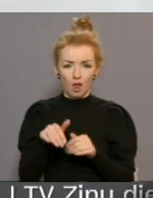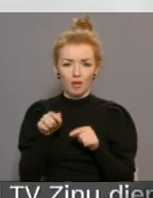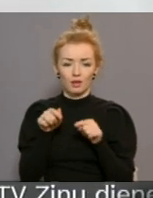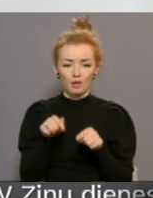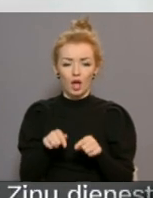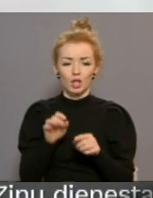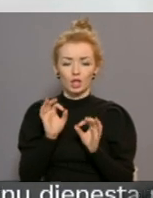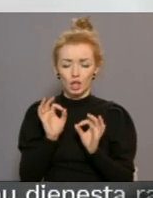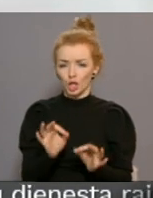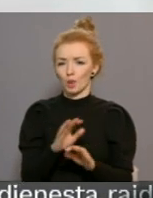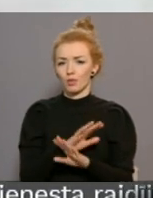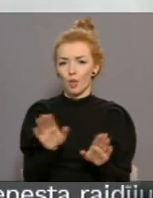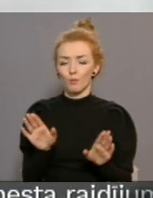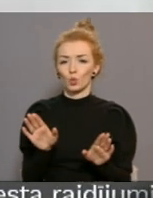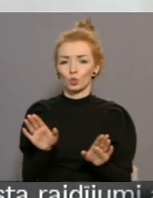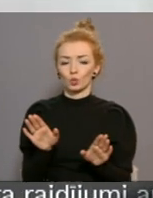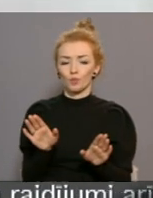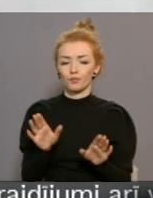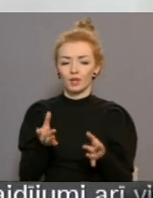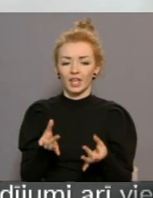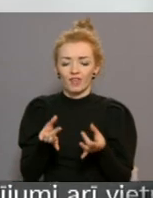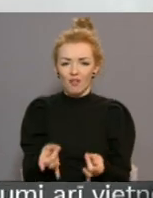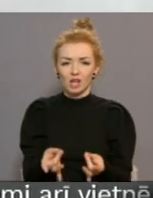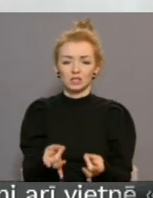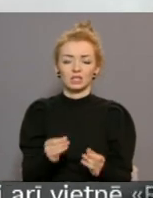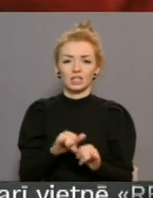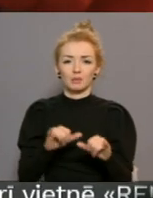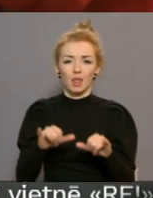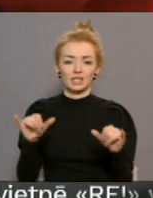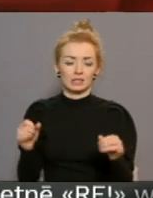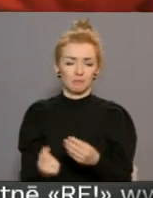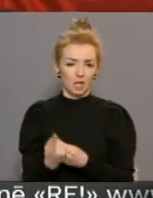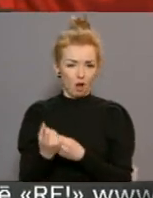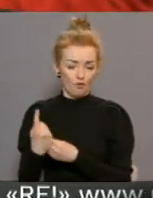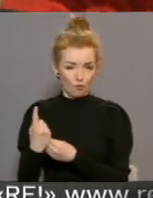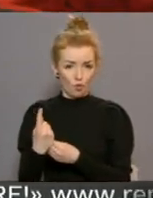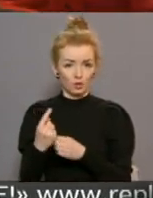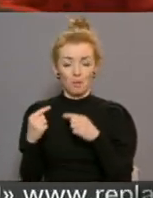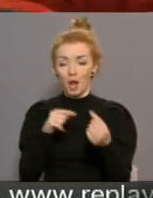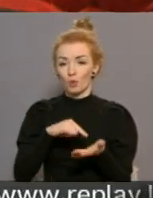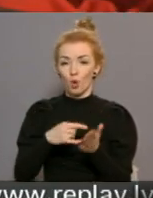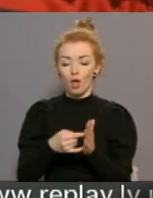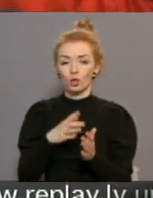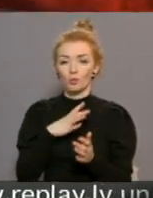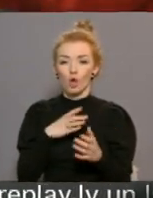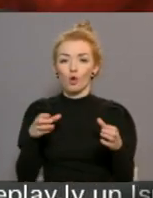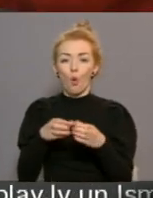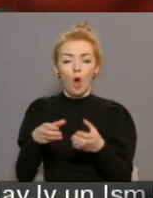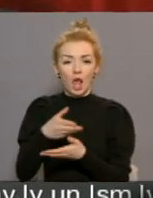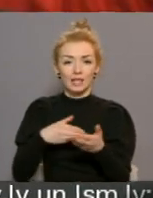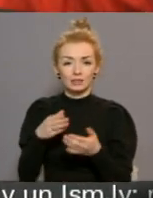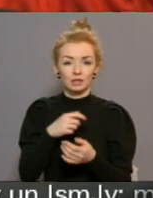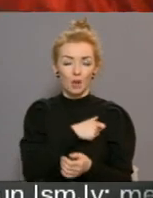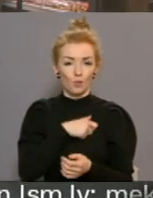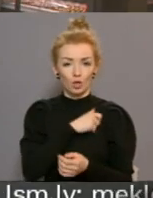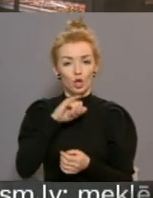nebūtu infekcijas izplatīšana savots. Pret projektu iestājās koalīcijas deputāti norādot, ilgspējīgam